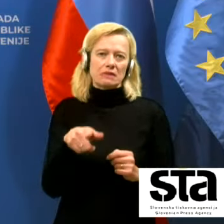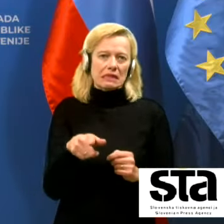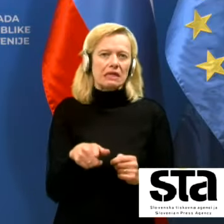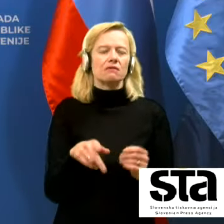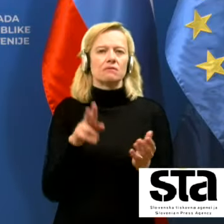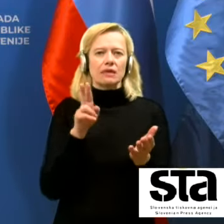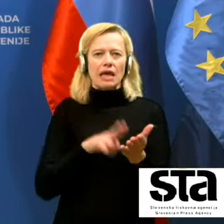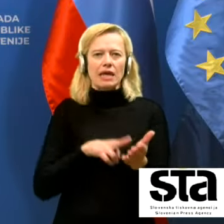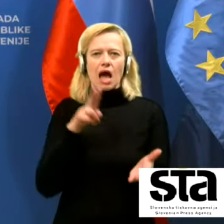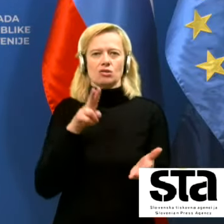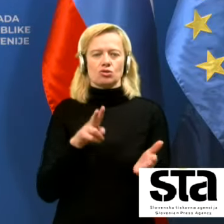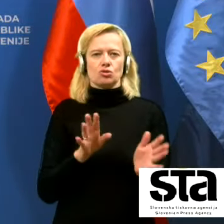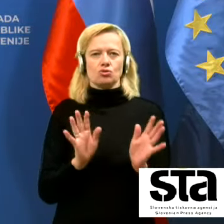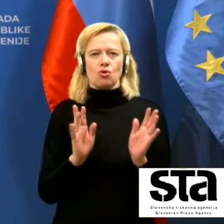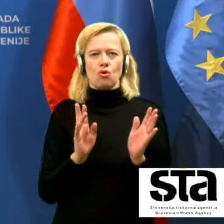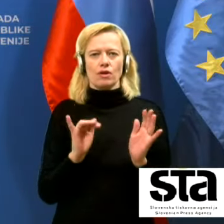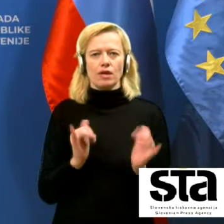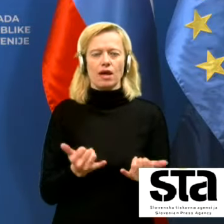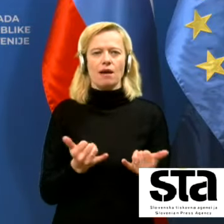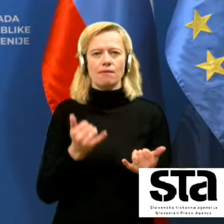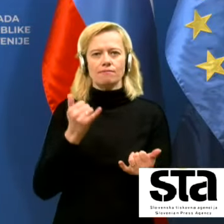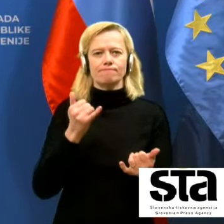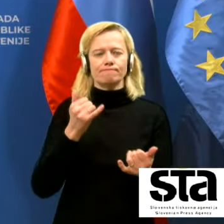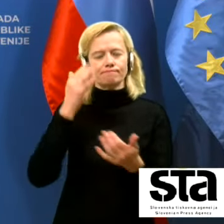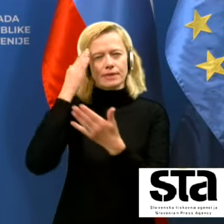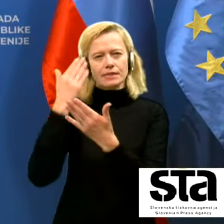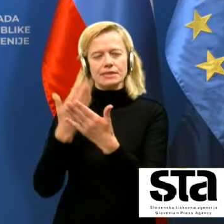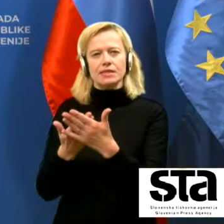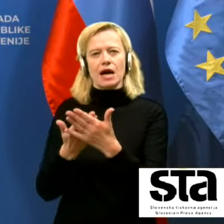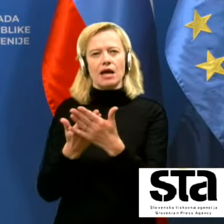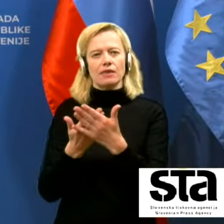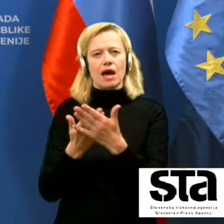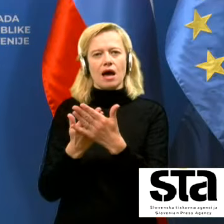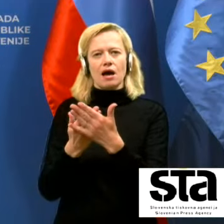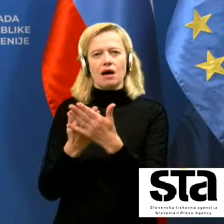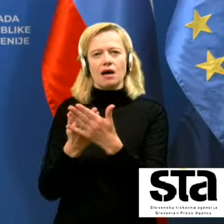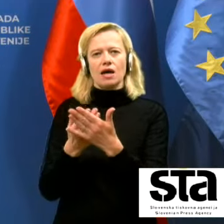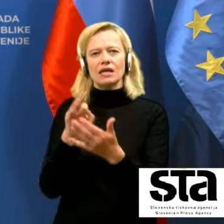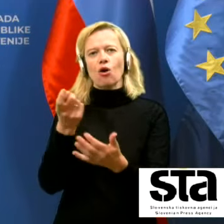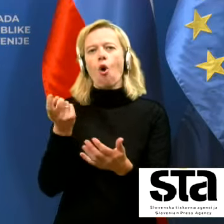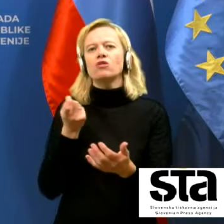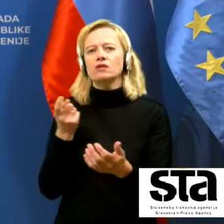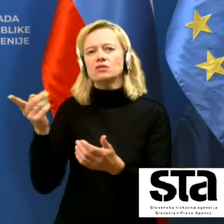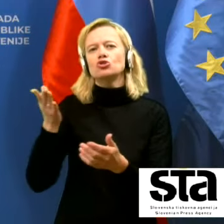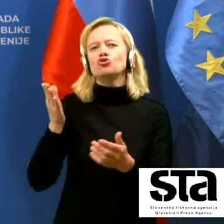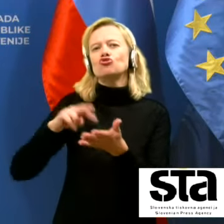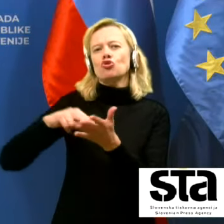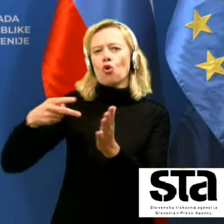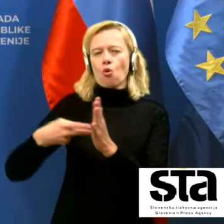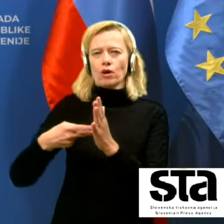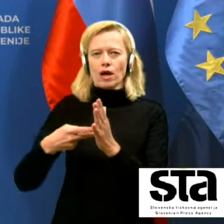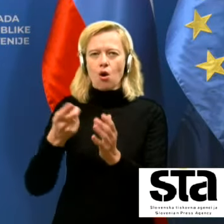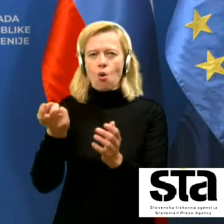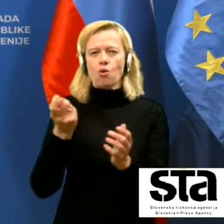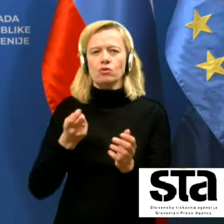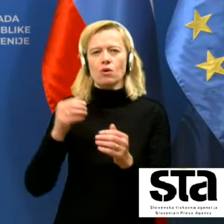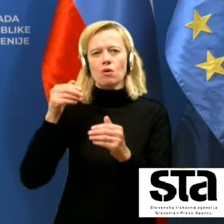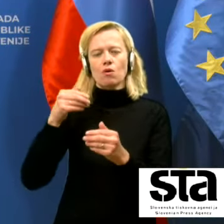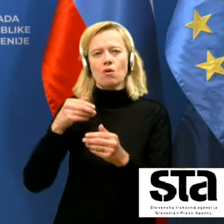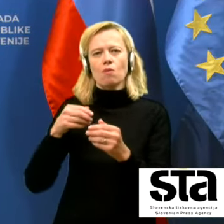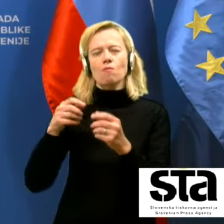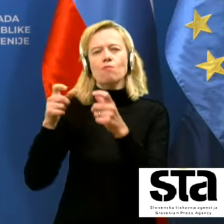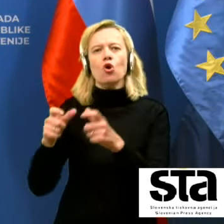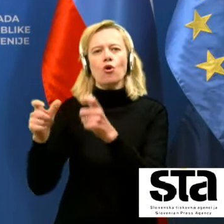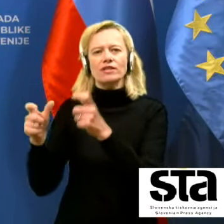tudi priznana strani stroke, strani proizvajalcev, opravljenih